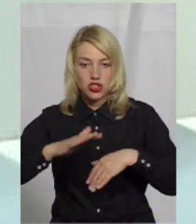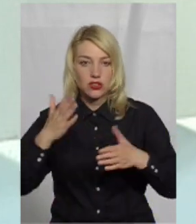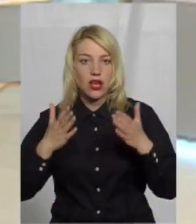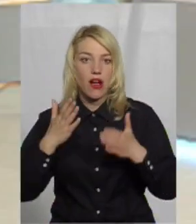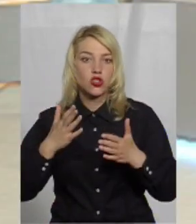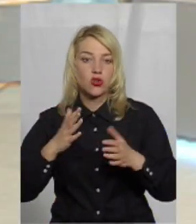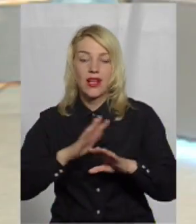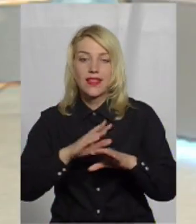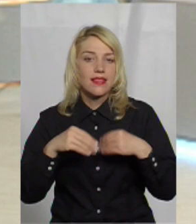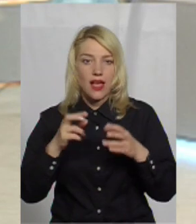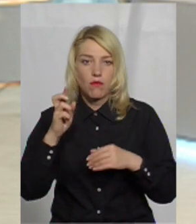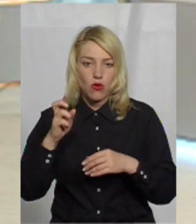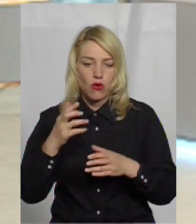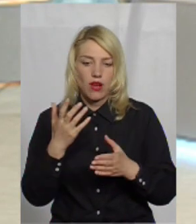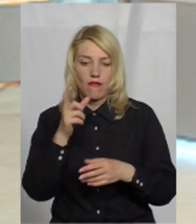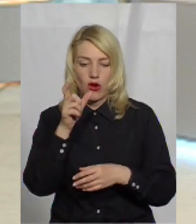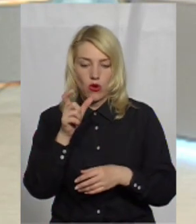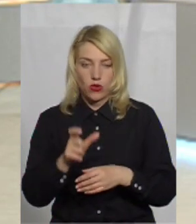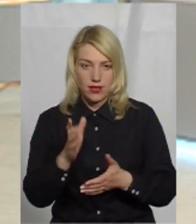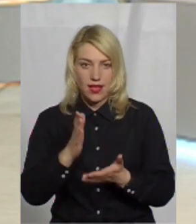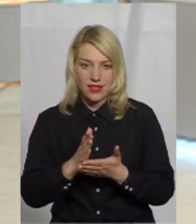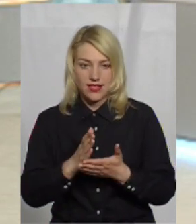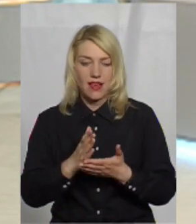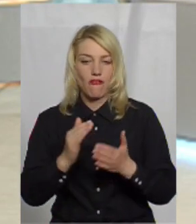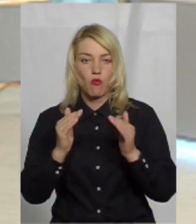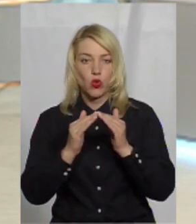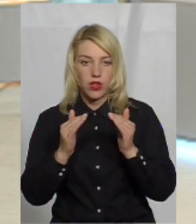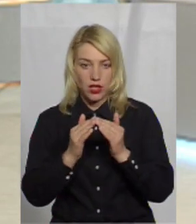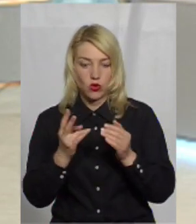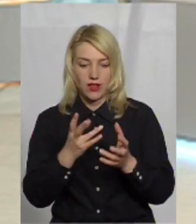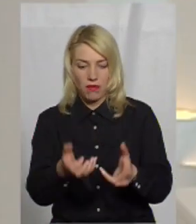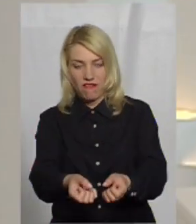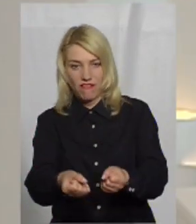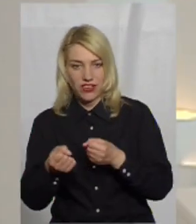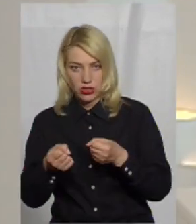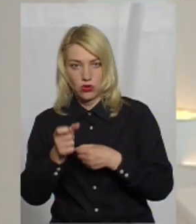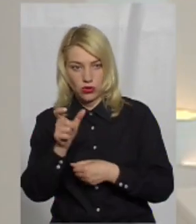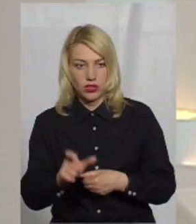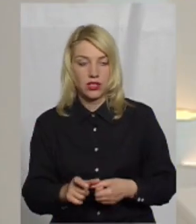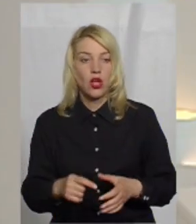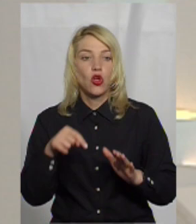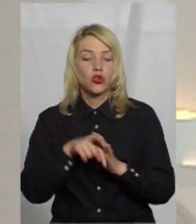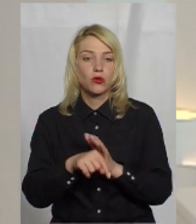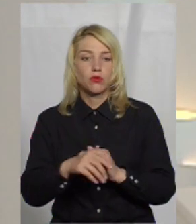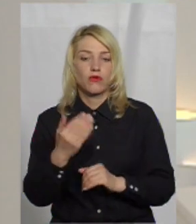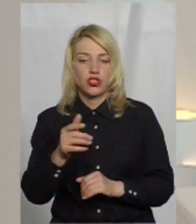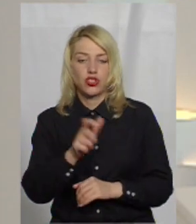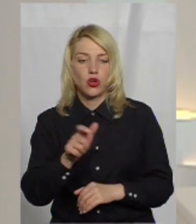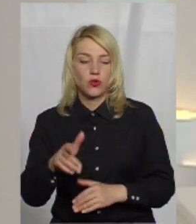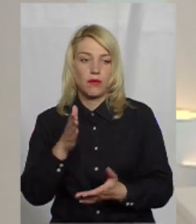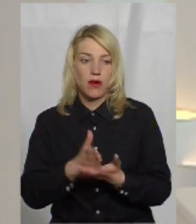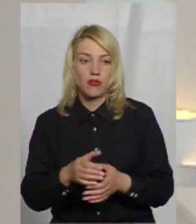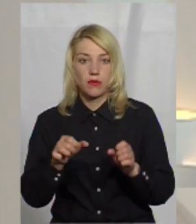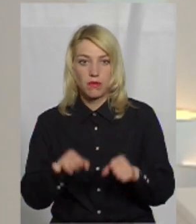чи де-небудь є людина і треба терміново її врятувати і витягнути. Тобто ваші бійці, називемо так, мають